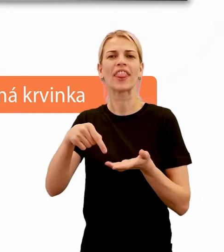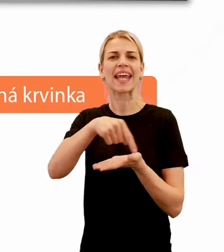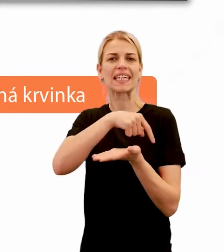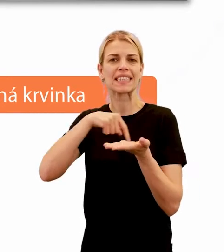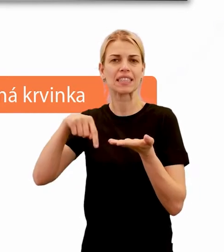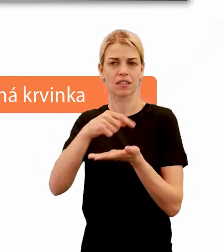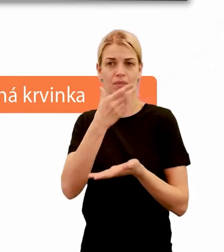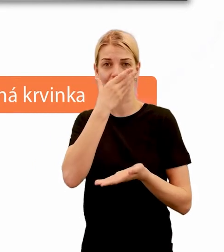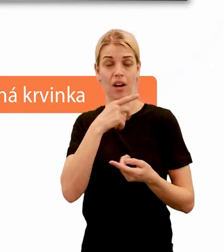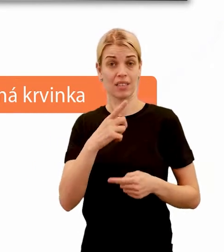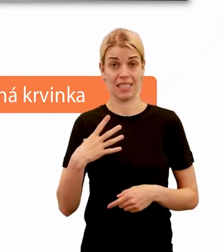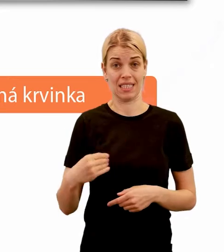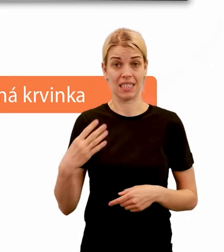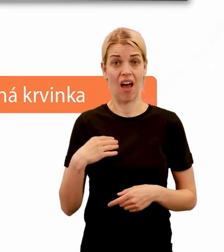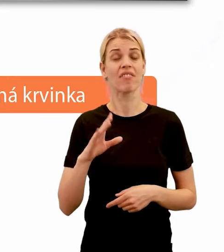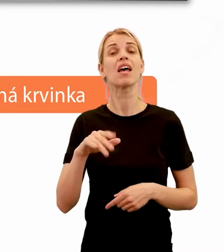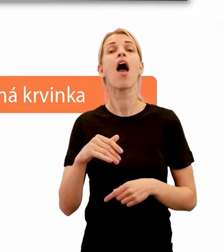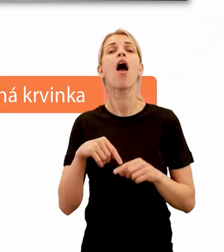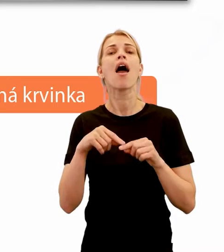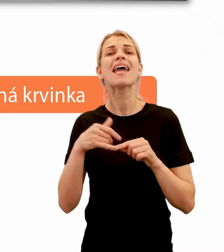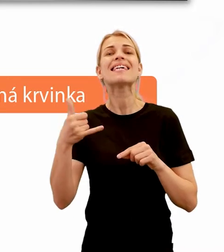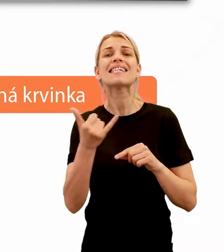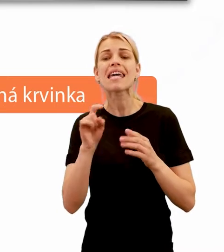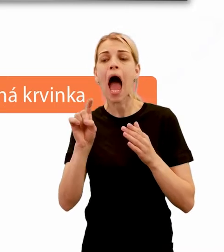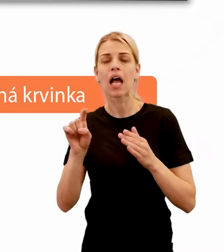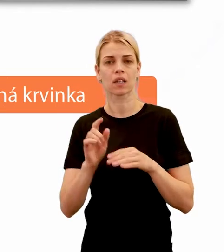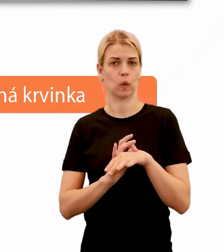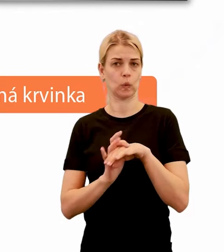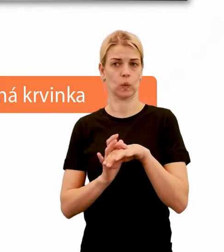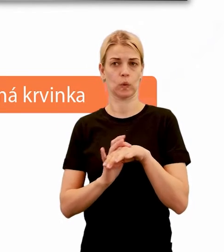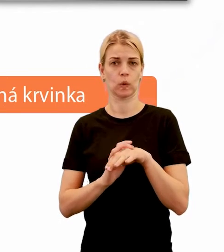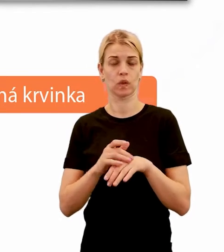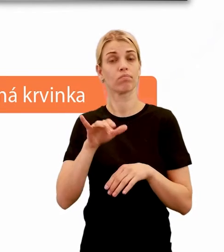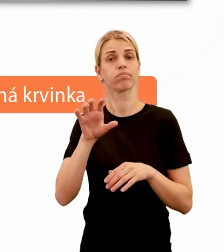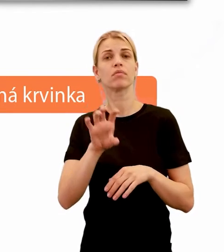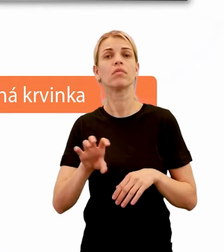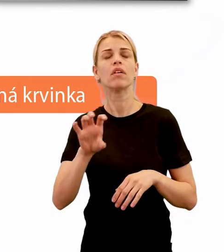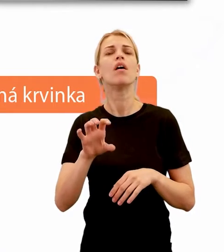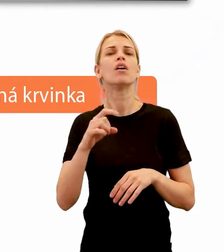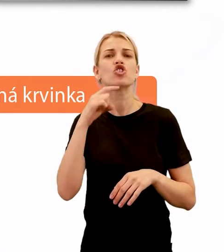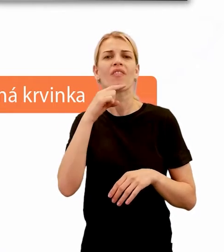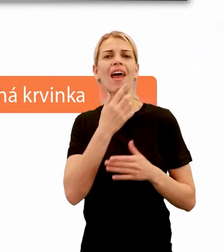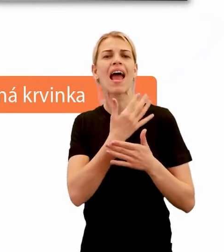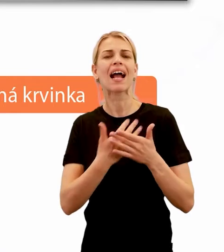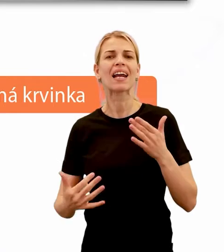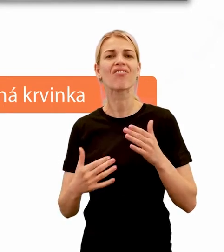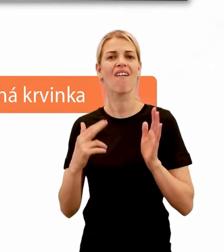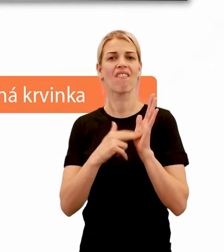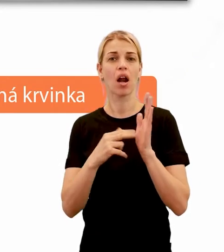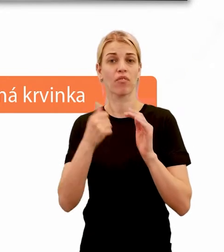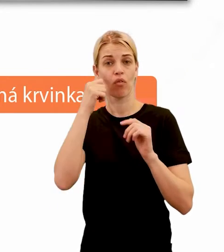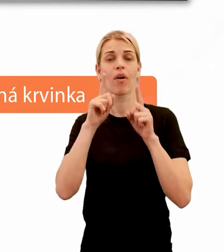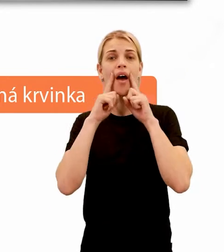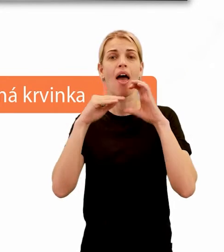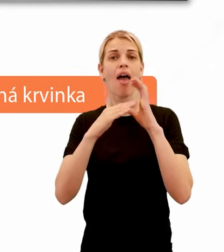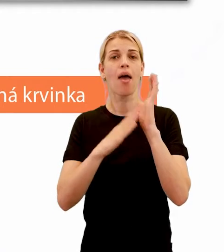u cicavcov nemajú ani jadro. Obsahujú vo vnútri červené krvné farbivo, hemoglobín, ktorý